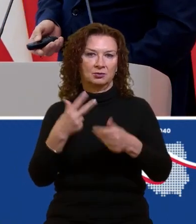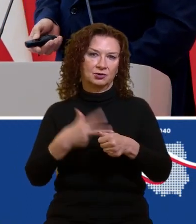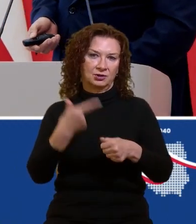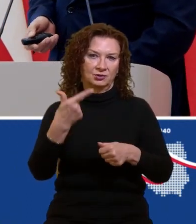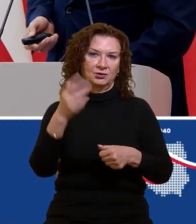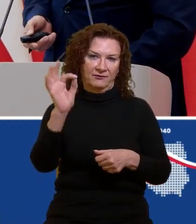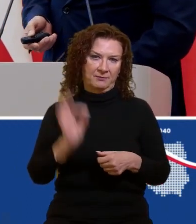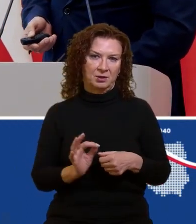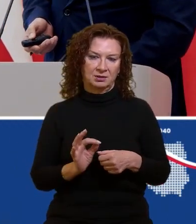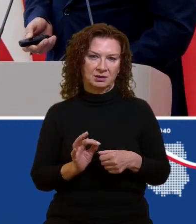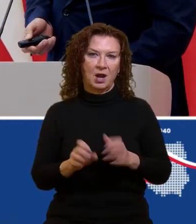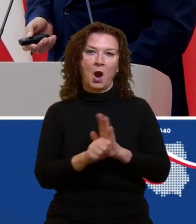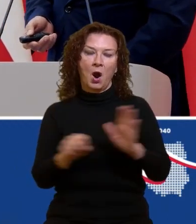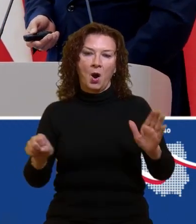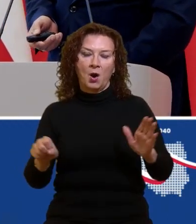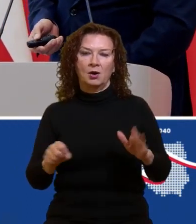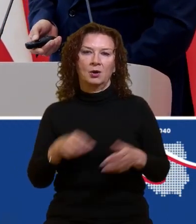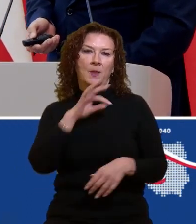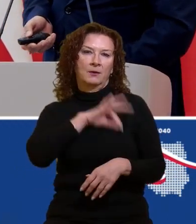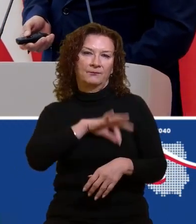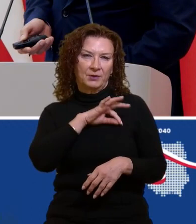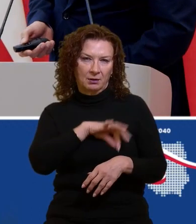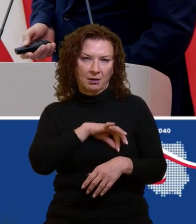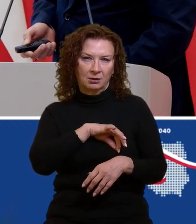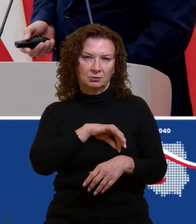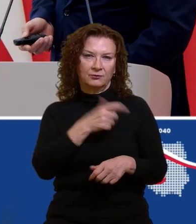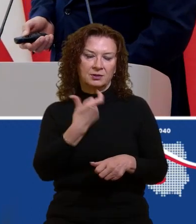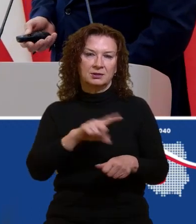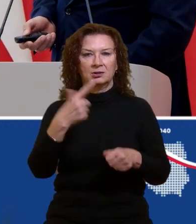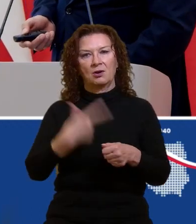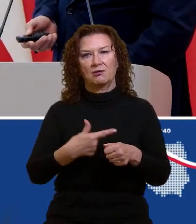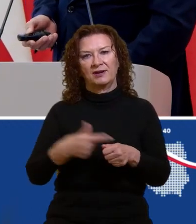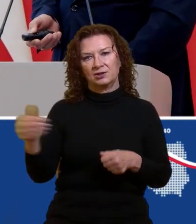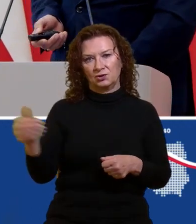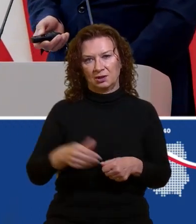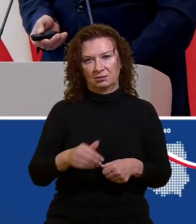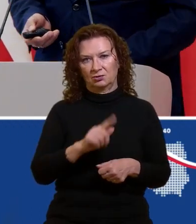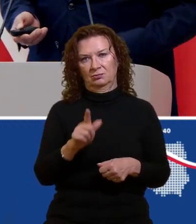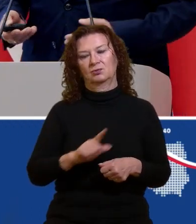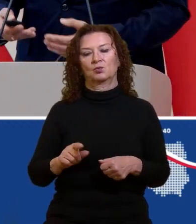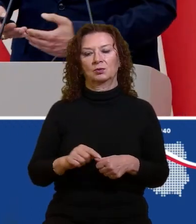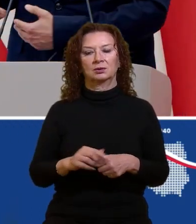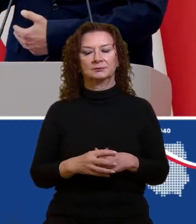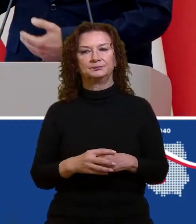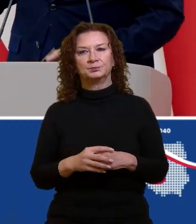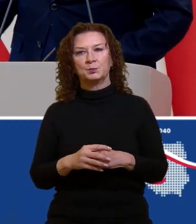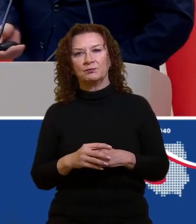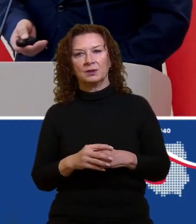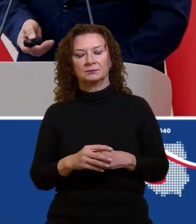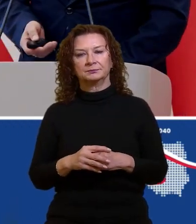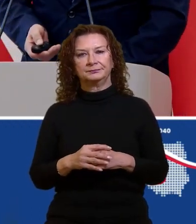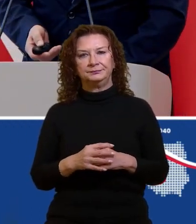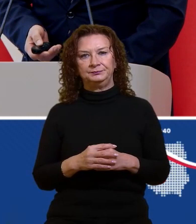zaczyna się od dochodów od 120 tysięcy złotych. Wreszcie ta stawka,